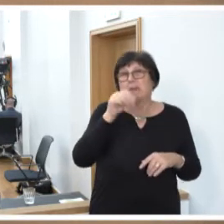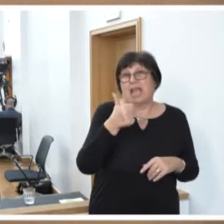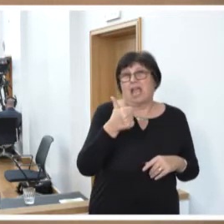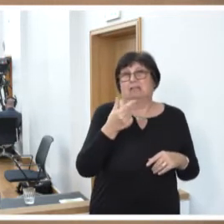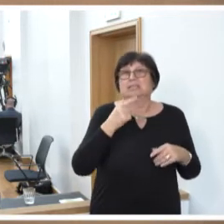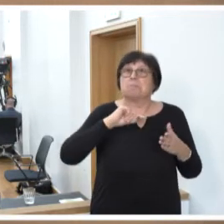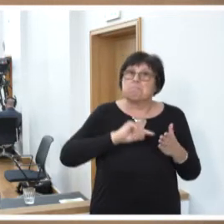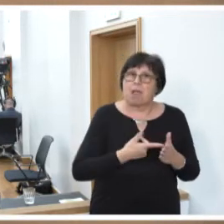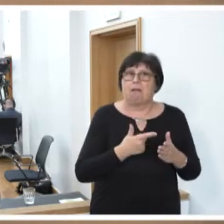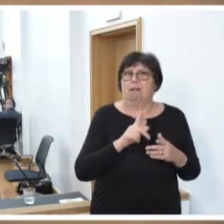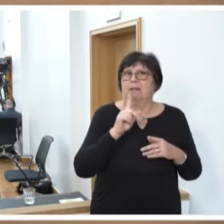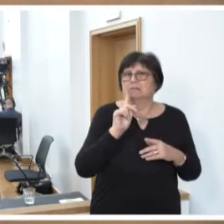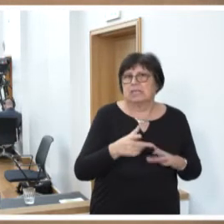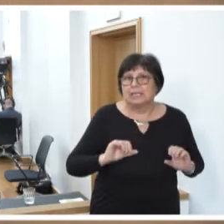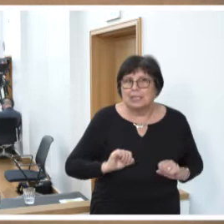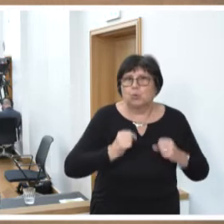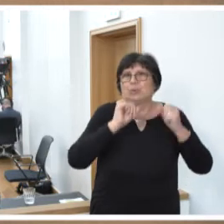Gründung der Bundesrepublik,